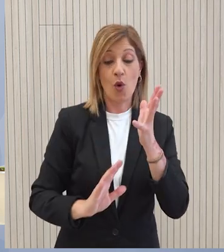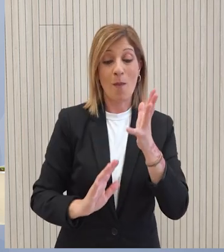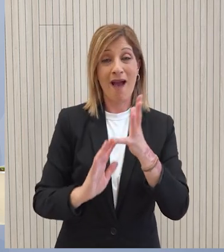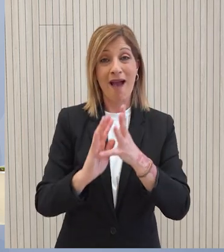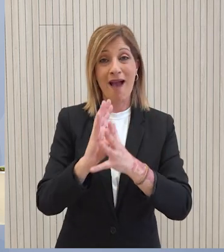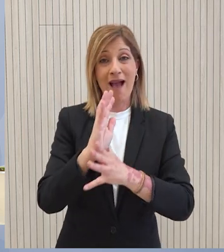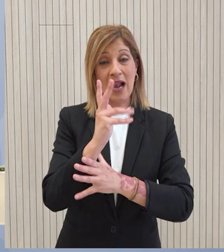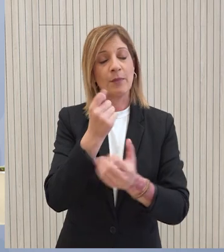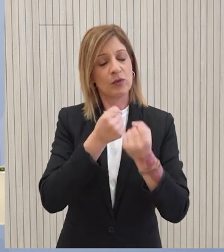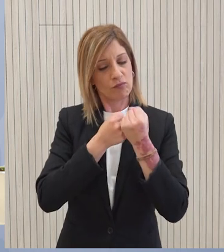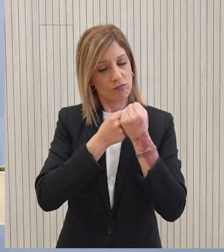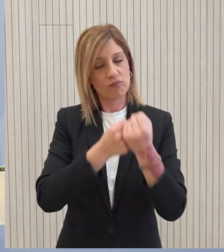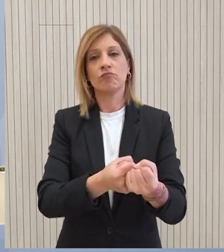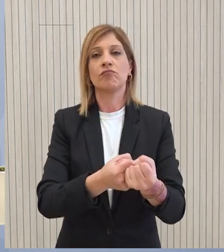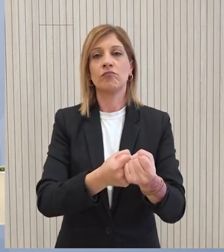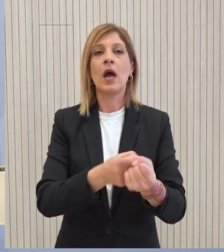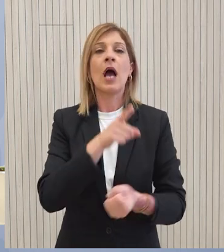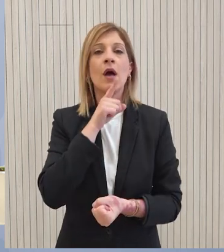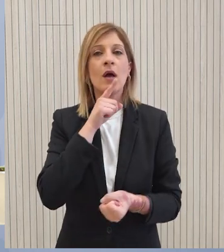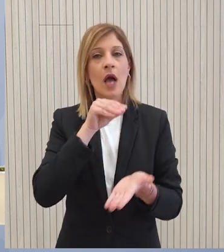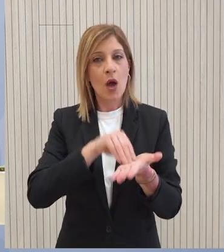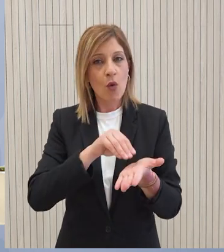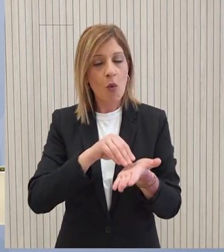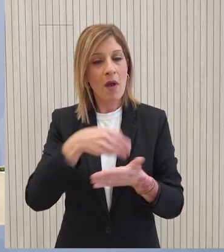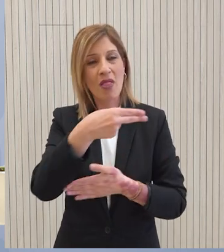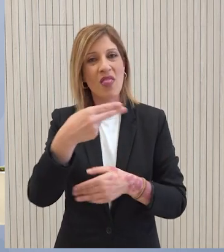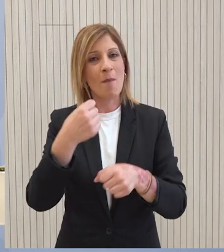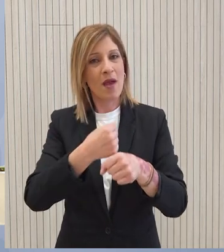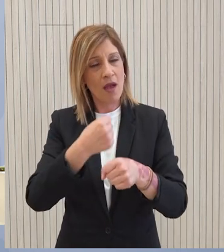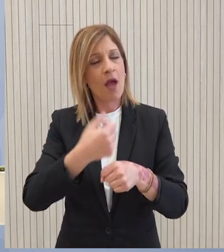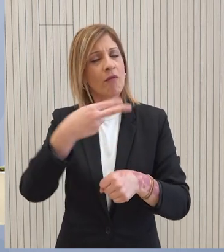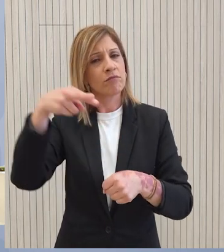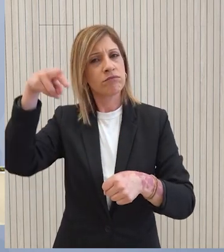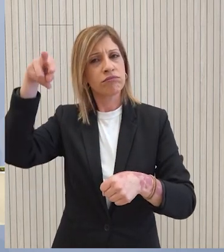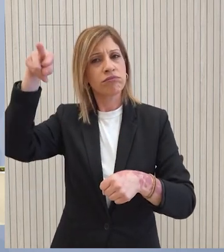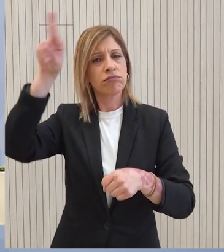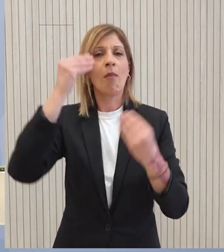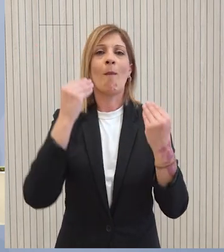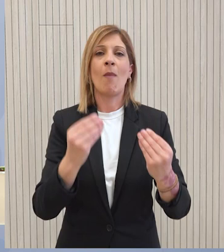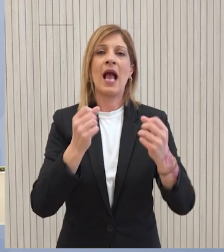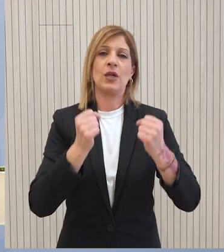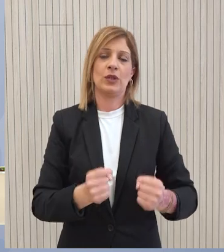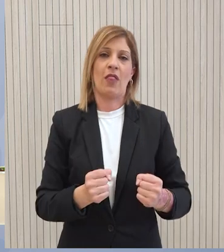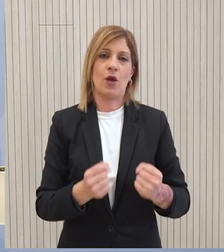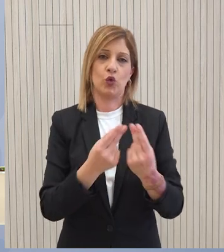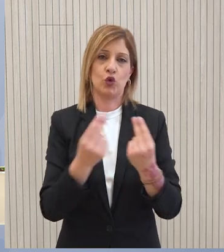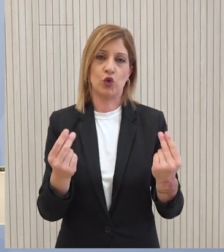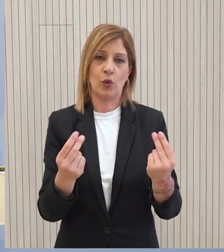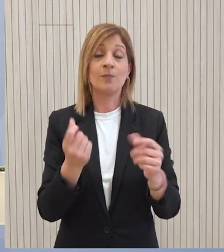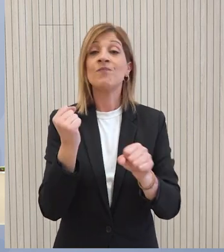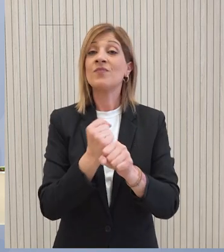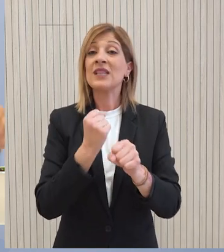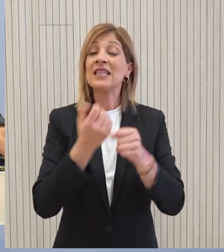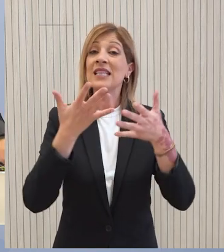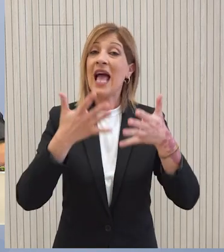προβλέπεται να ενισχυθεί, όπως επίσης και η απασχόληση αναμένεται να συνεχίσει να αυξάνεται με σχετικά σταθερό ρυθμό. Η ανεργία